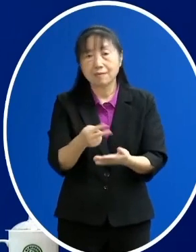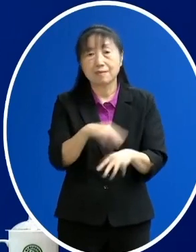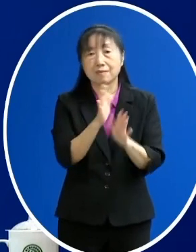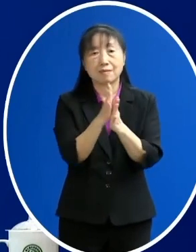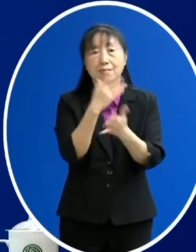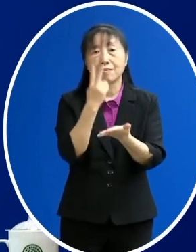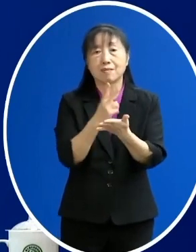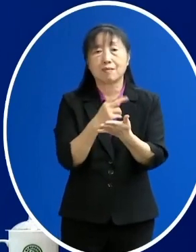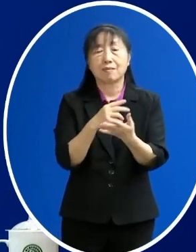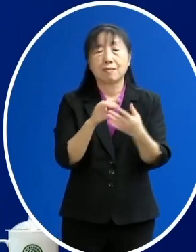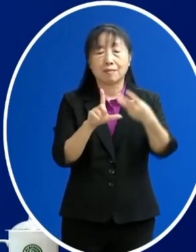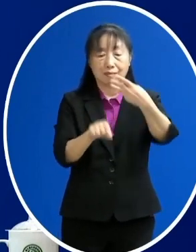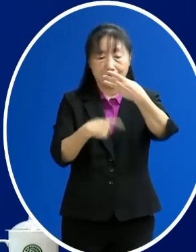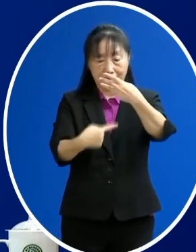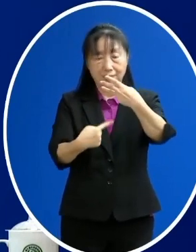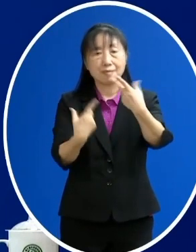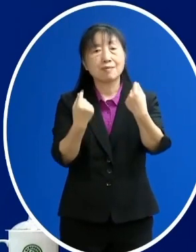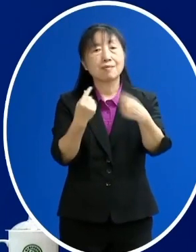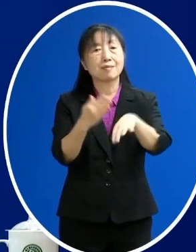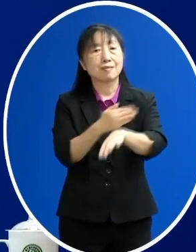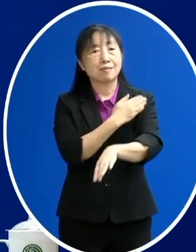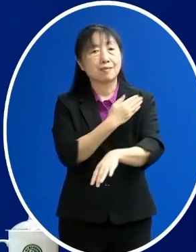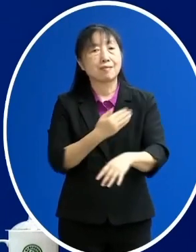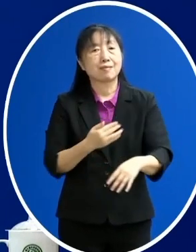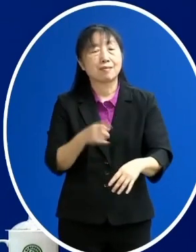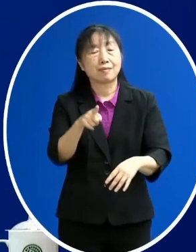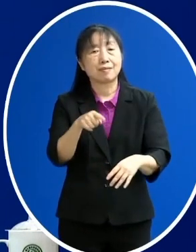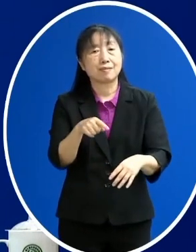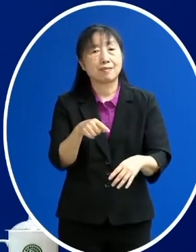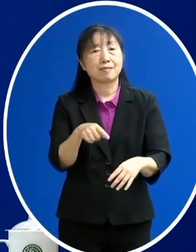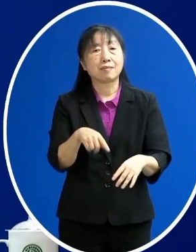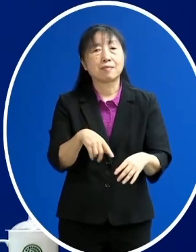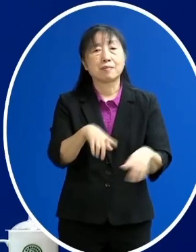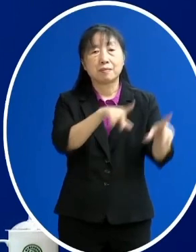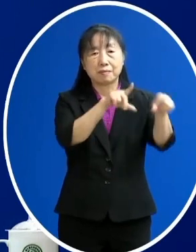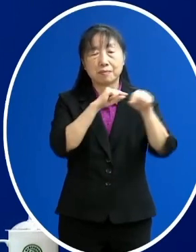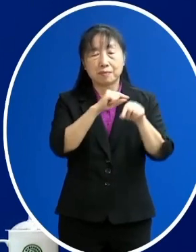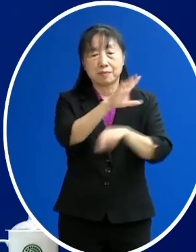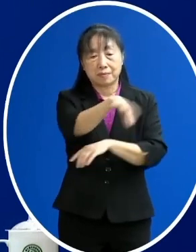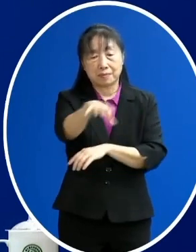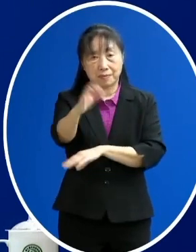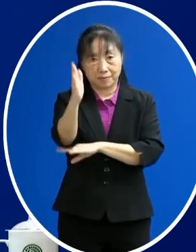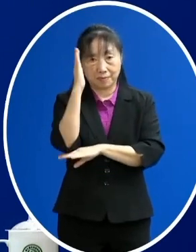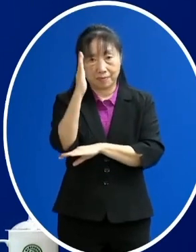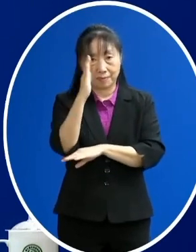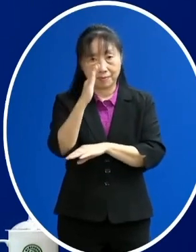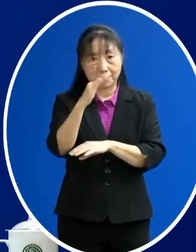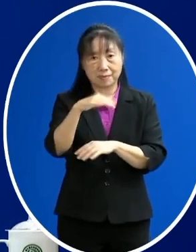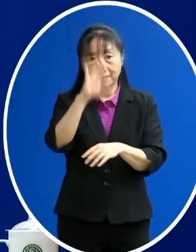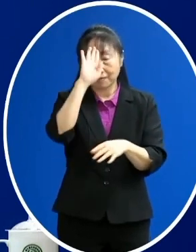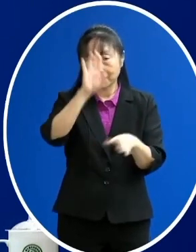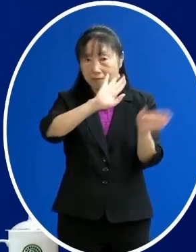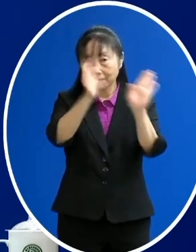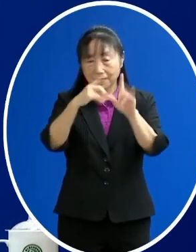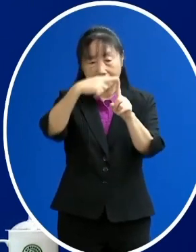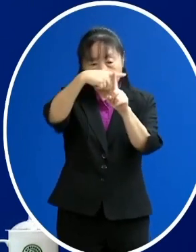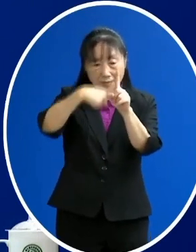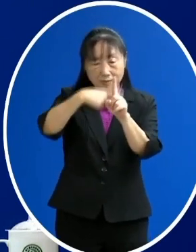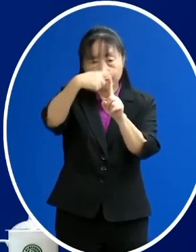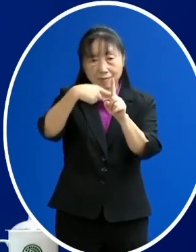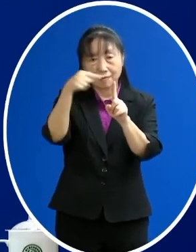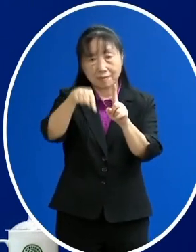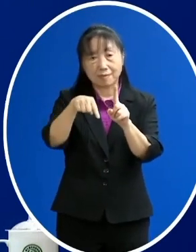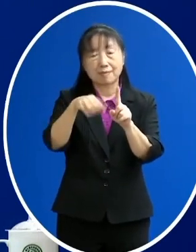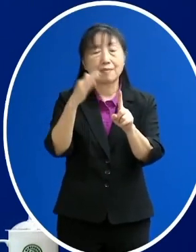試那目前從3月1號開始我們依照這個各縣市疫情的等級只有繼續